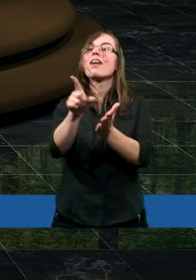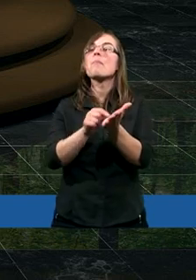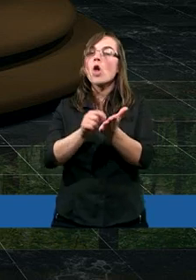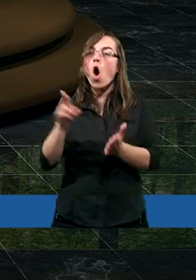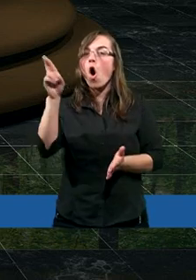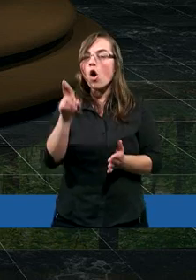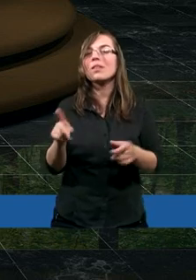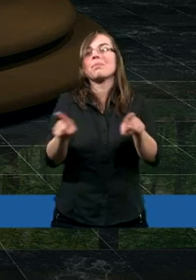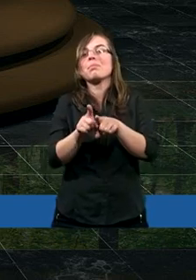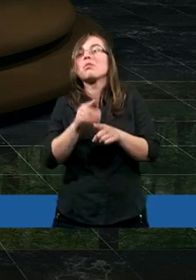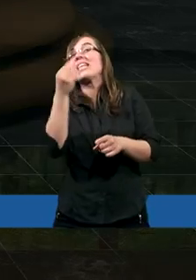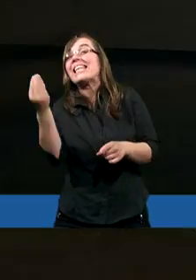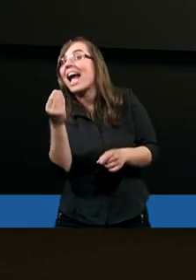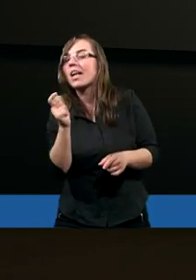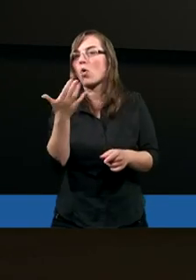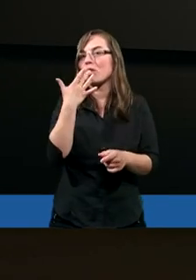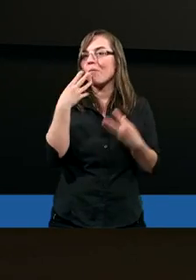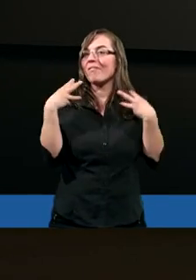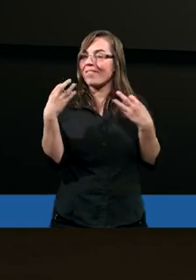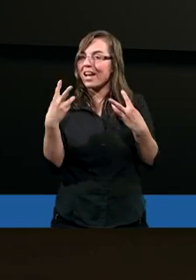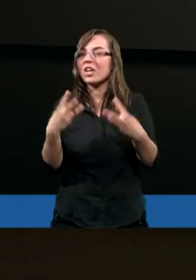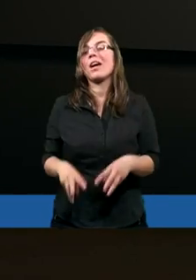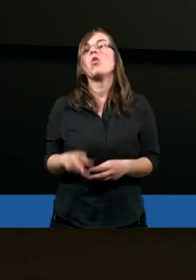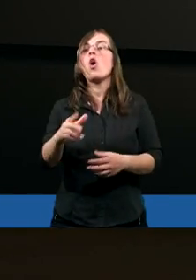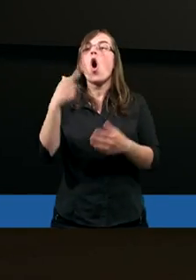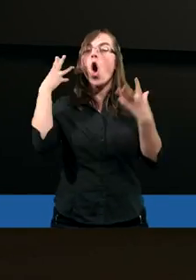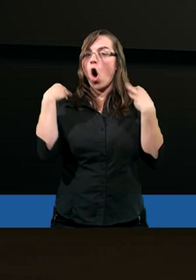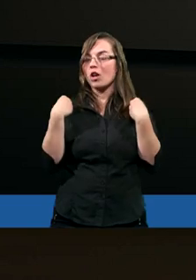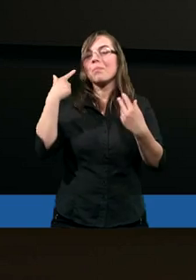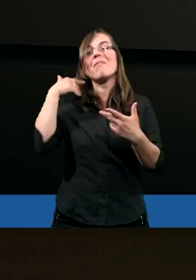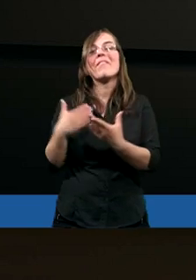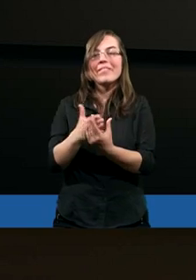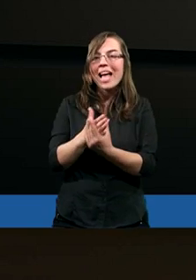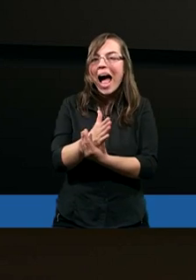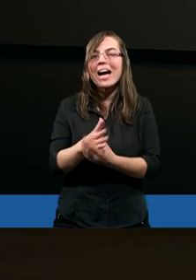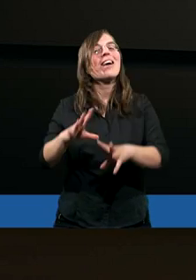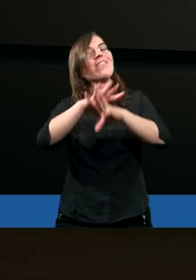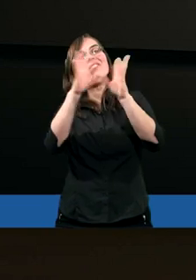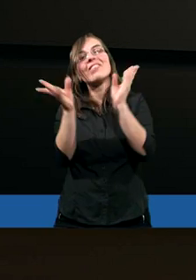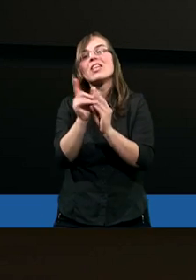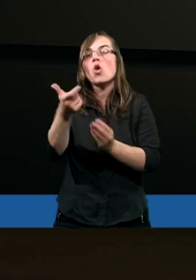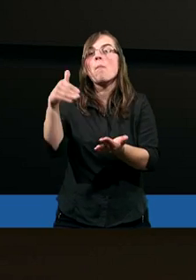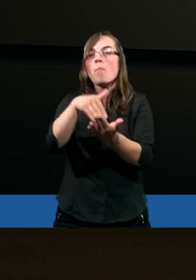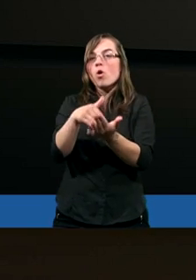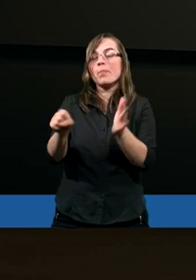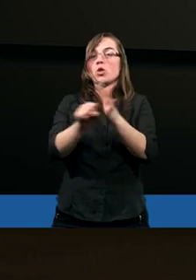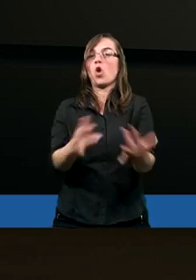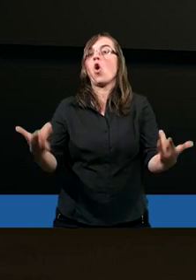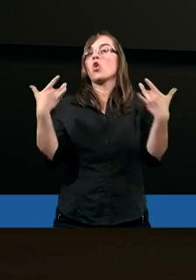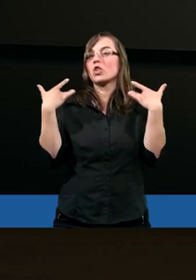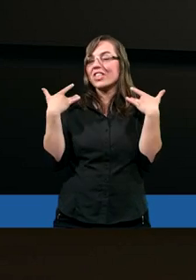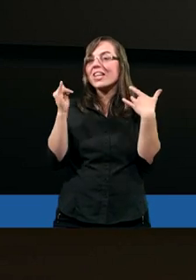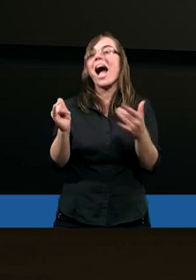mówi jeszcze coś, bo oczywiście wcześniej otrzymujemy wiarę, otrzymujemy wszystko, co potrzebne do życia i pobożności, otrzymujemy